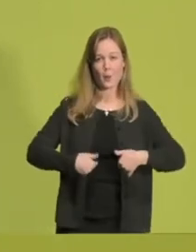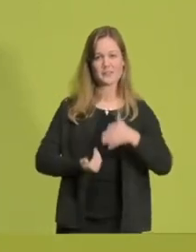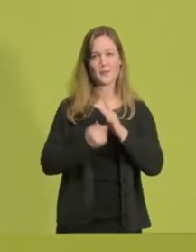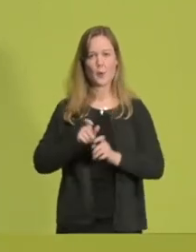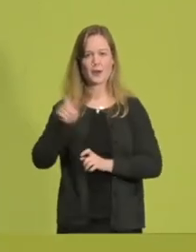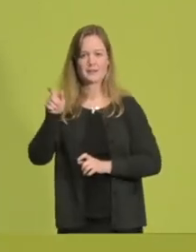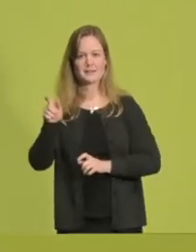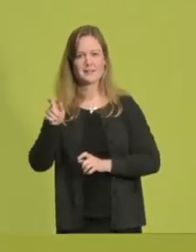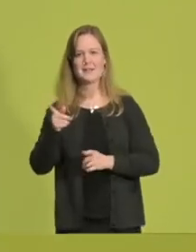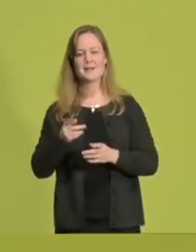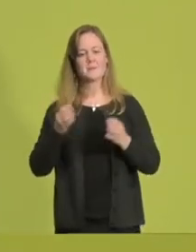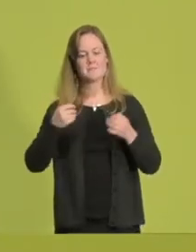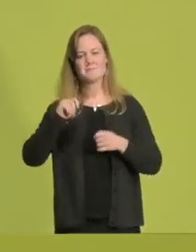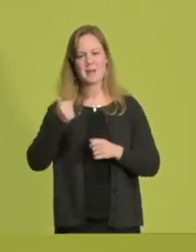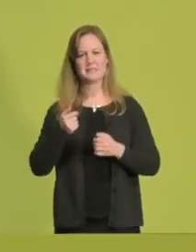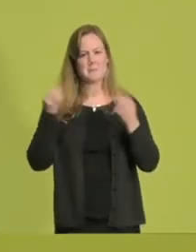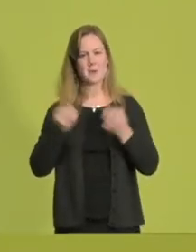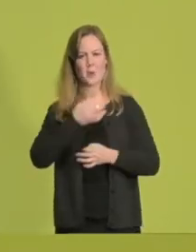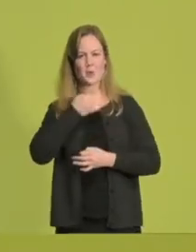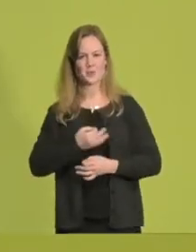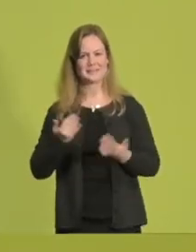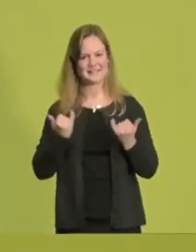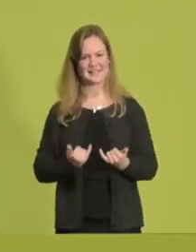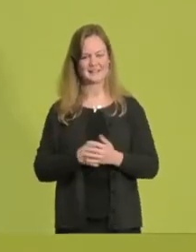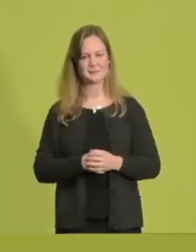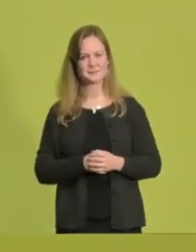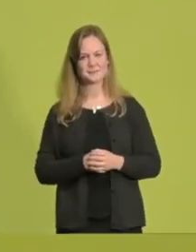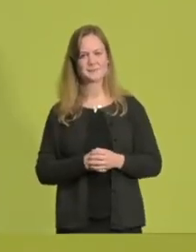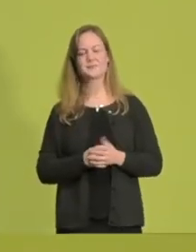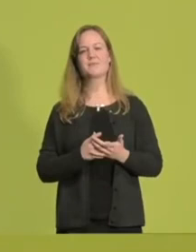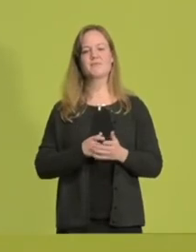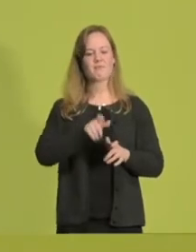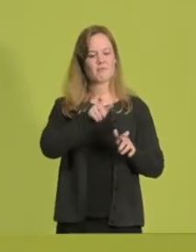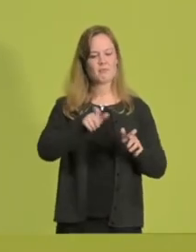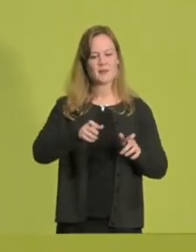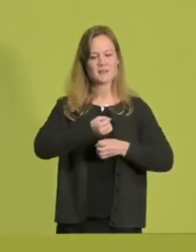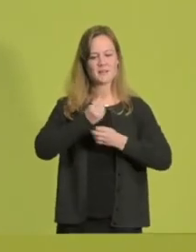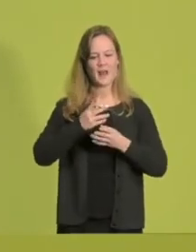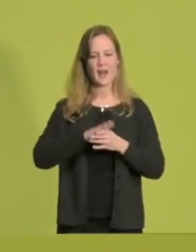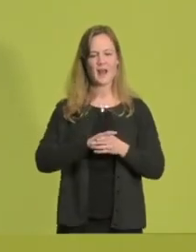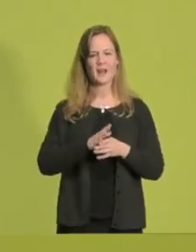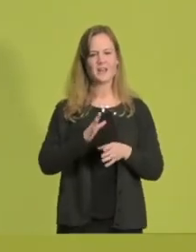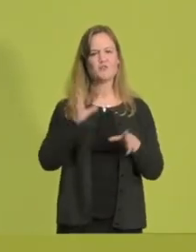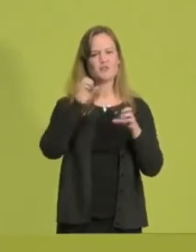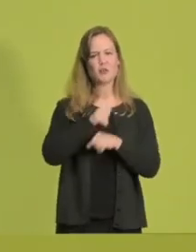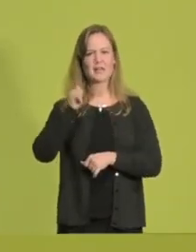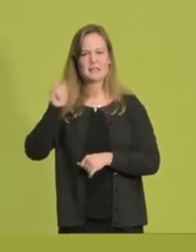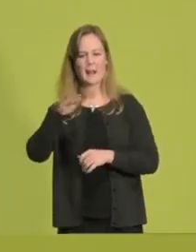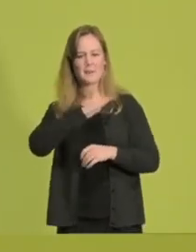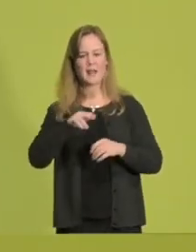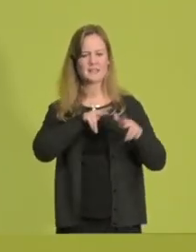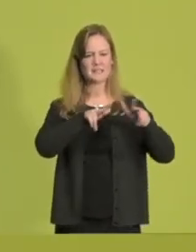-Westfalen notwendiger als jetzt. Denn immer mehr Menschen ist klar, dass mit dieser schwarz-gelben Landesregierung dieser